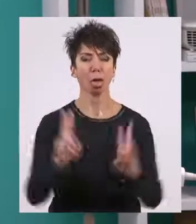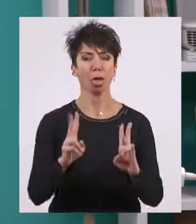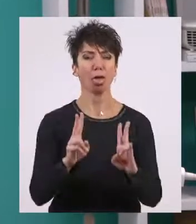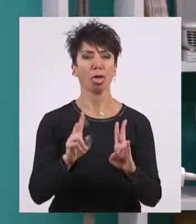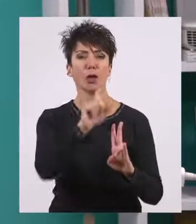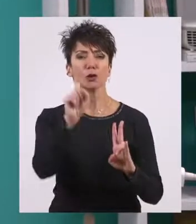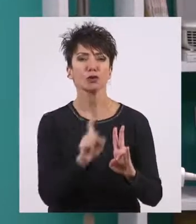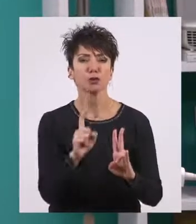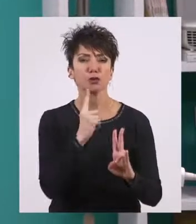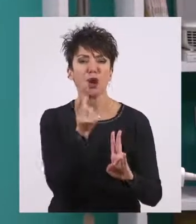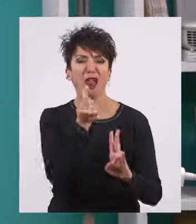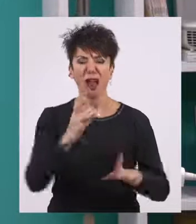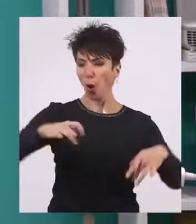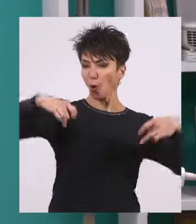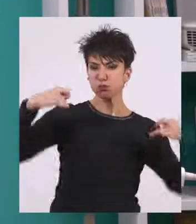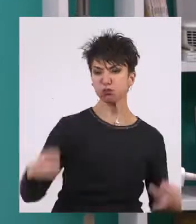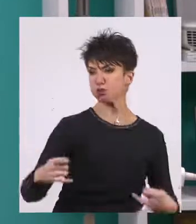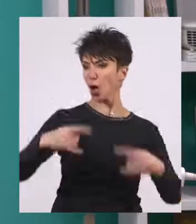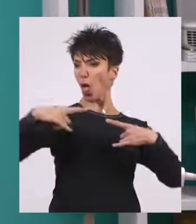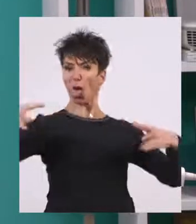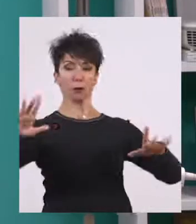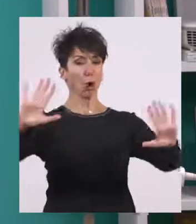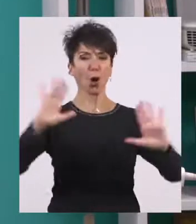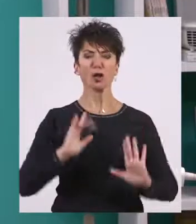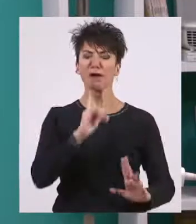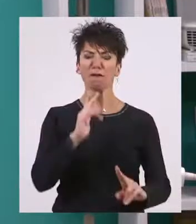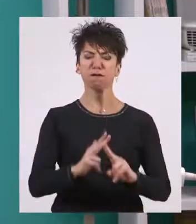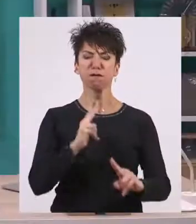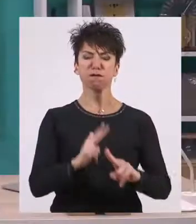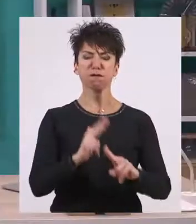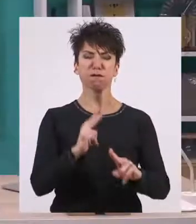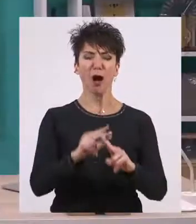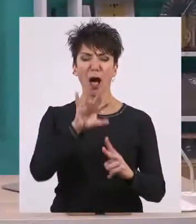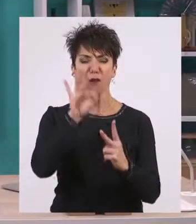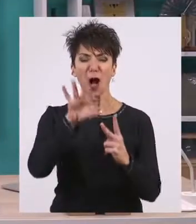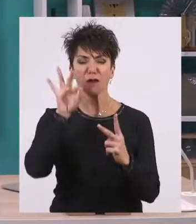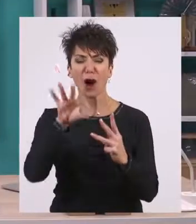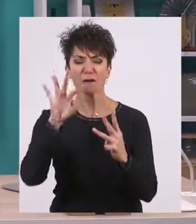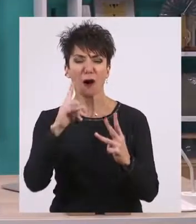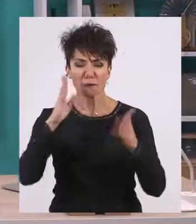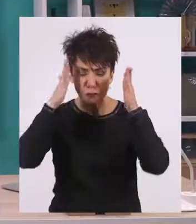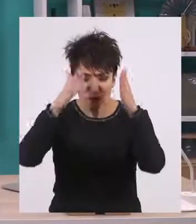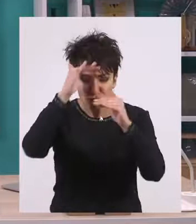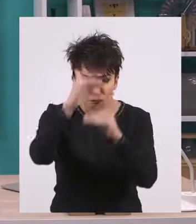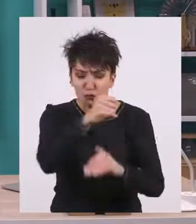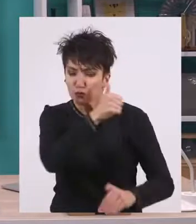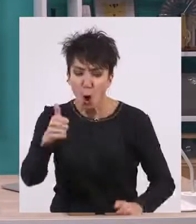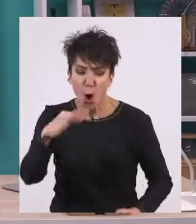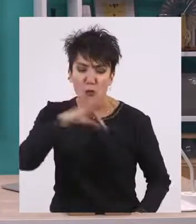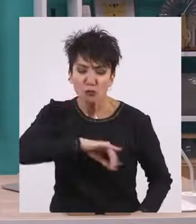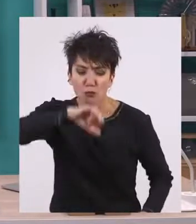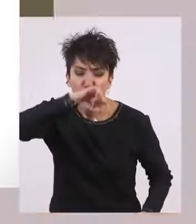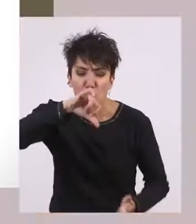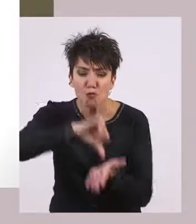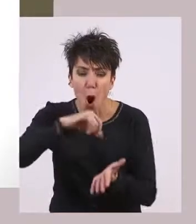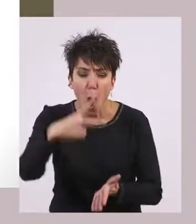λίγα πράγματα ικανοποιούμε τις βασικές μας ανάγκες και κοιτάζουμε πάντα το συμφέρον της πόλης.